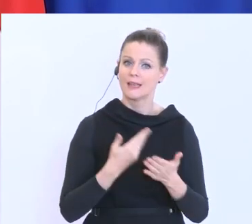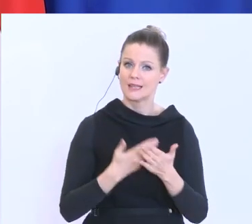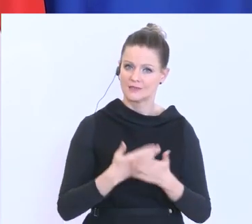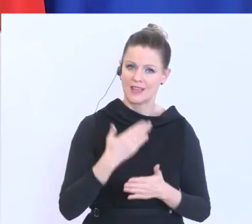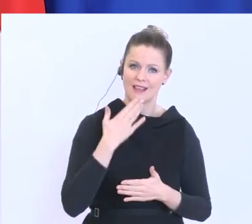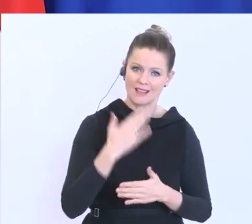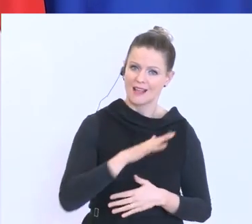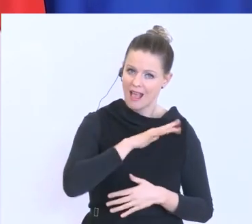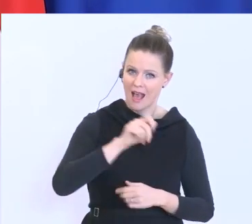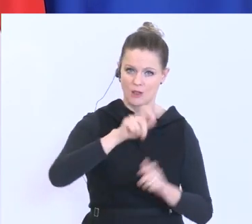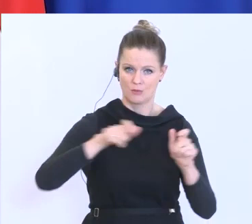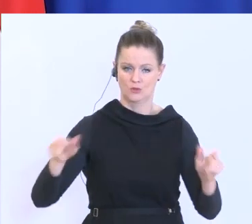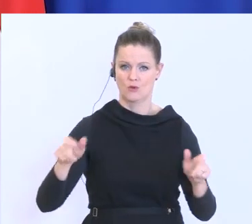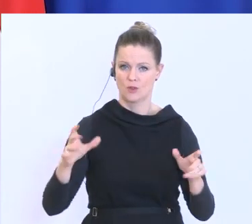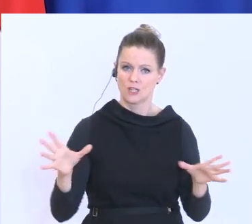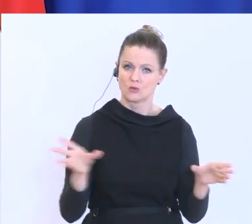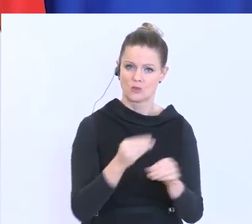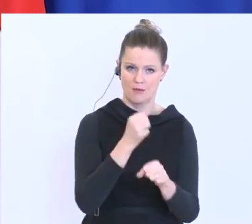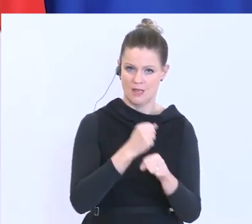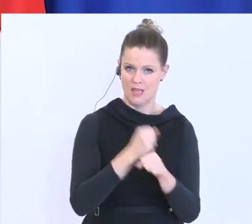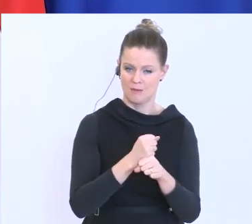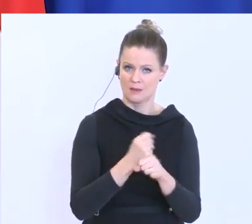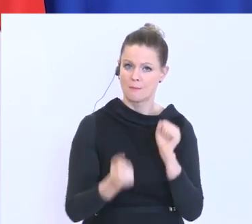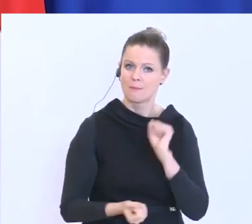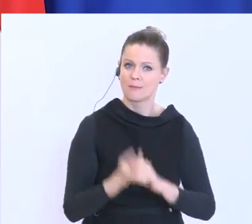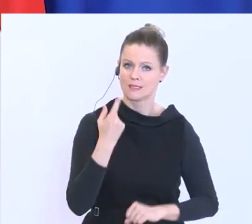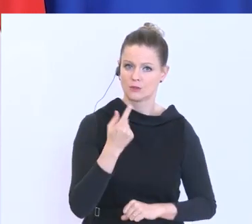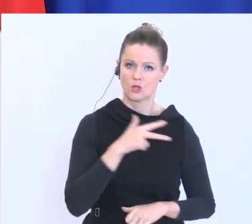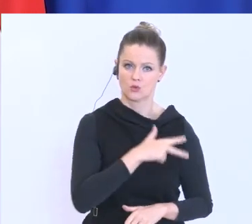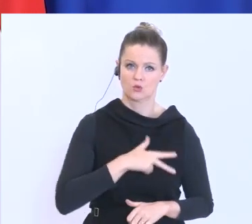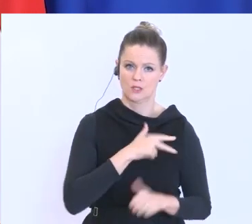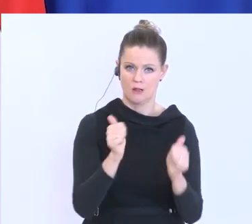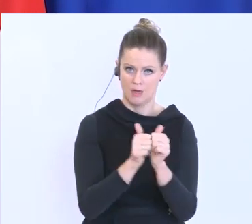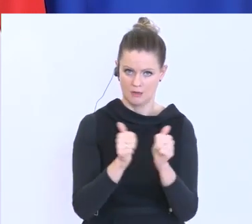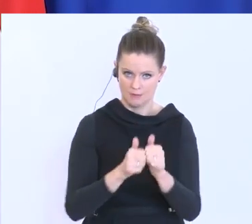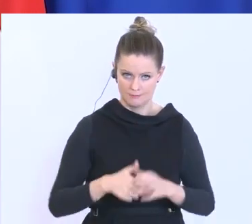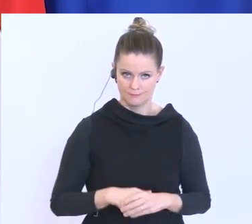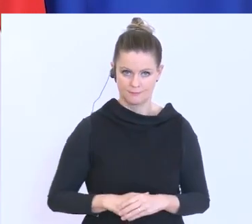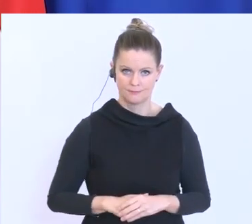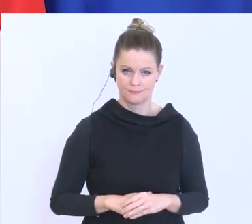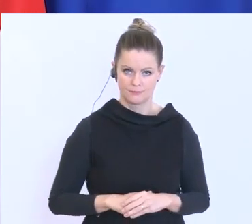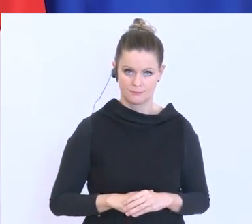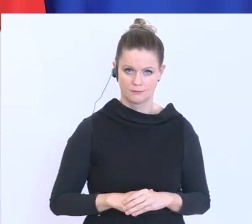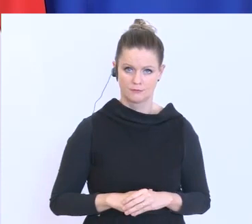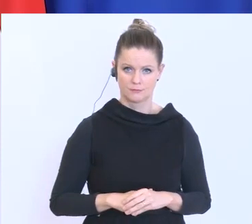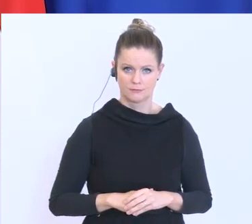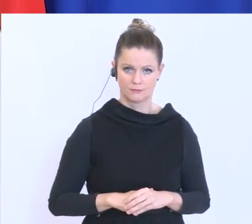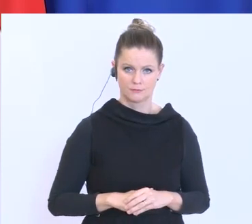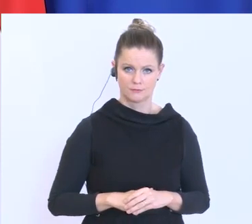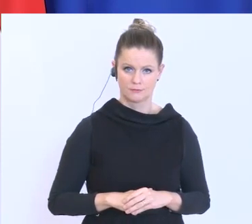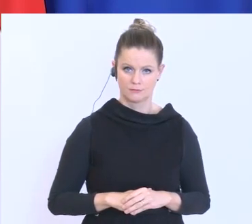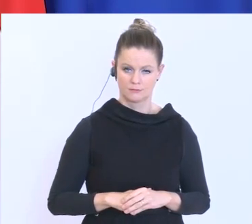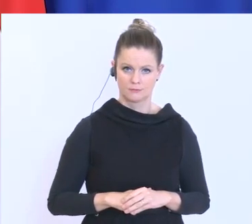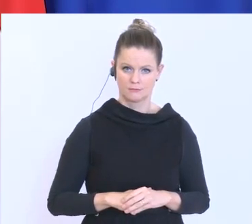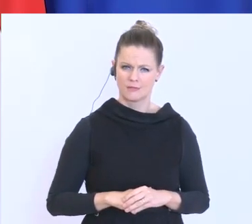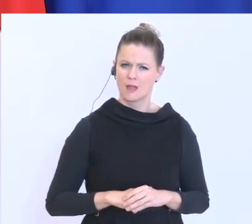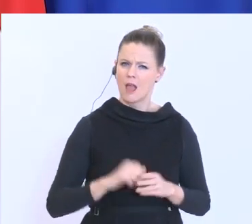danke ich alle Beteiligten für die Zusammenarbeit, besonders den Sozialpartnern. Umso rasch und